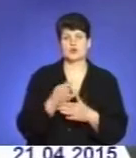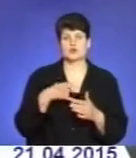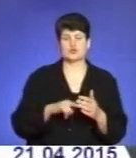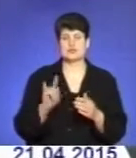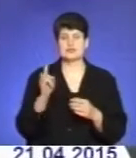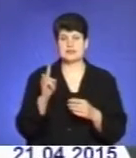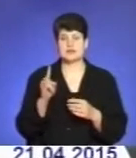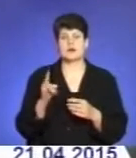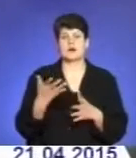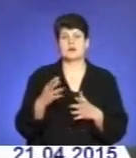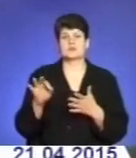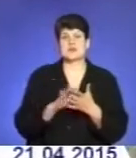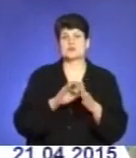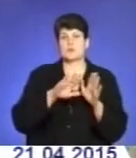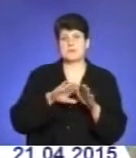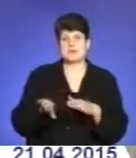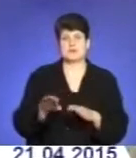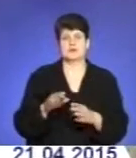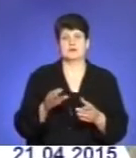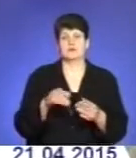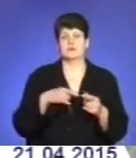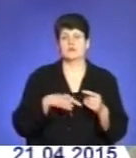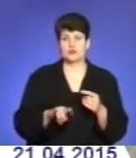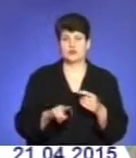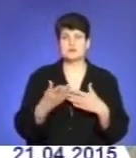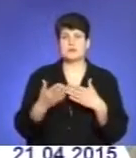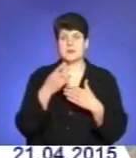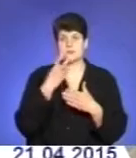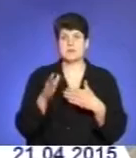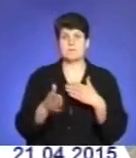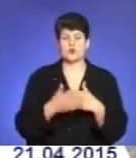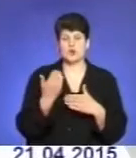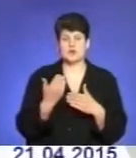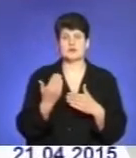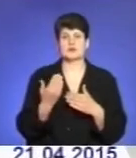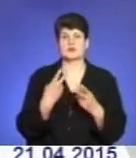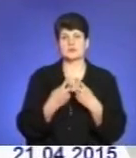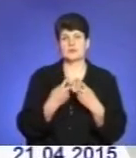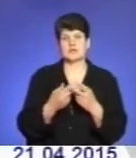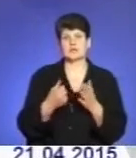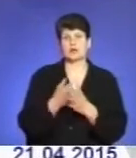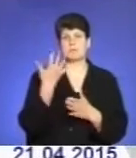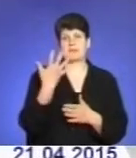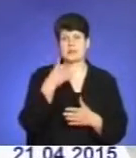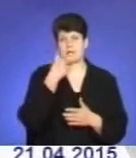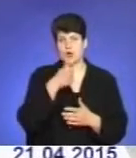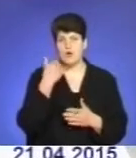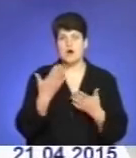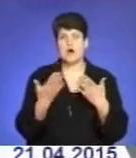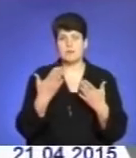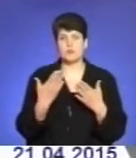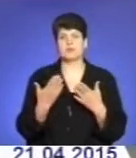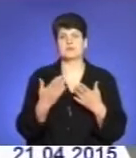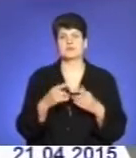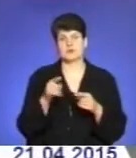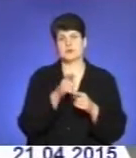пологів або відразу після пологів. Санкція статті передбачає покарання у вигляді обмеження волі на строк до п'яти років або позбавлення волі на